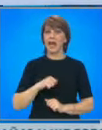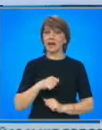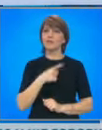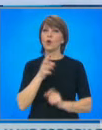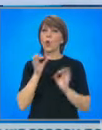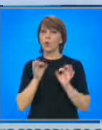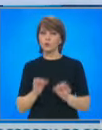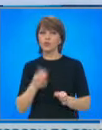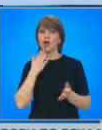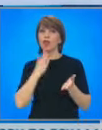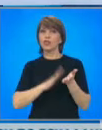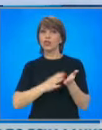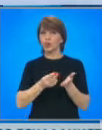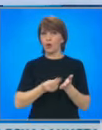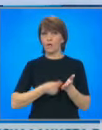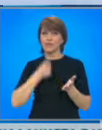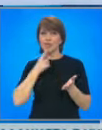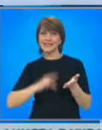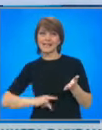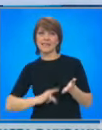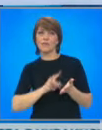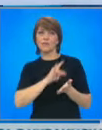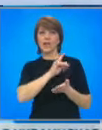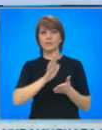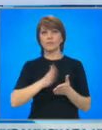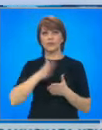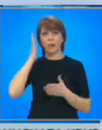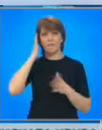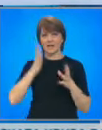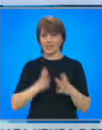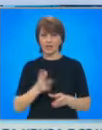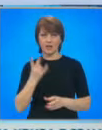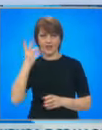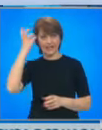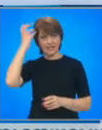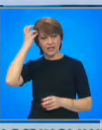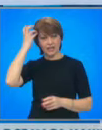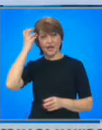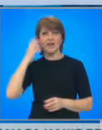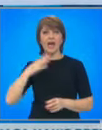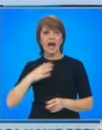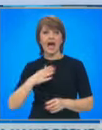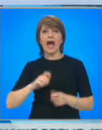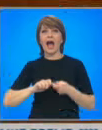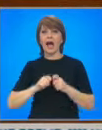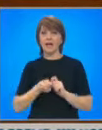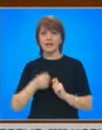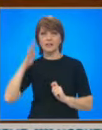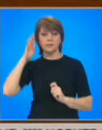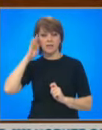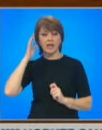уточни, че договорът за самолетите е между правителствата на двете държави и гарант за изпълнението му е американското правителство.